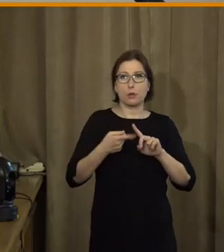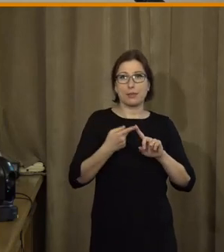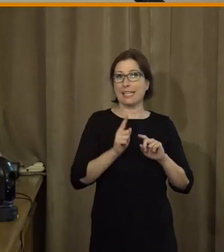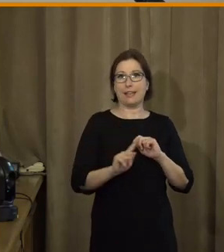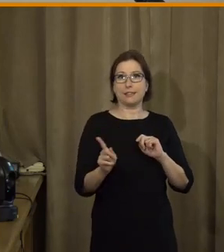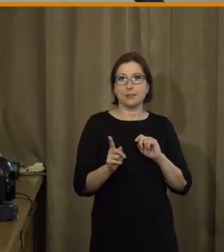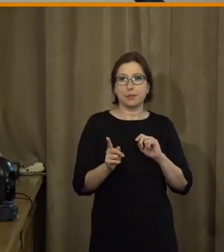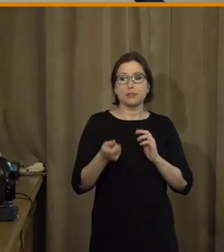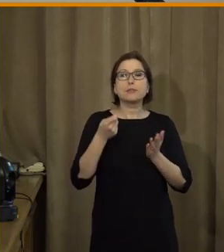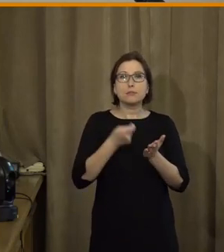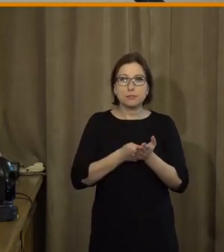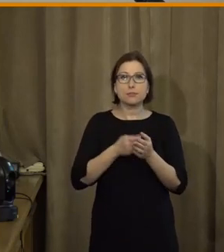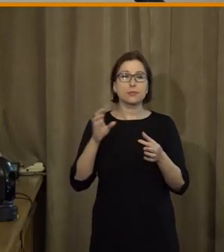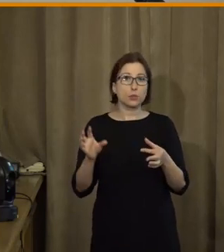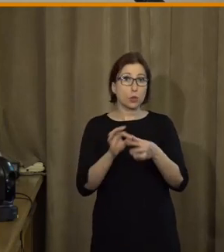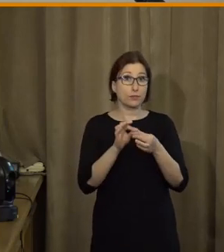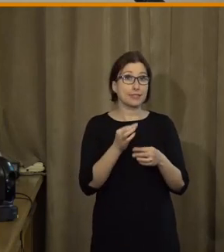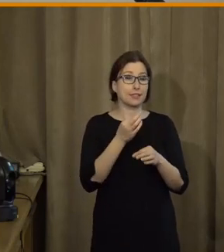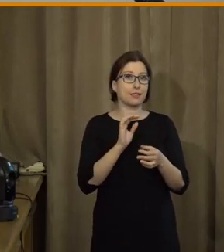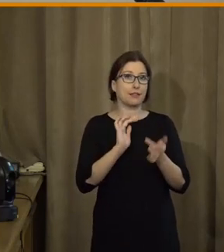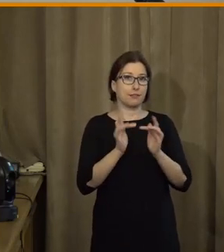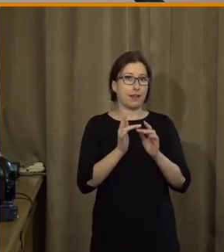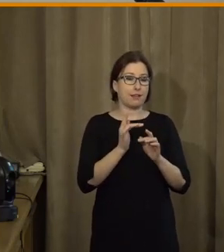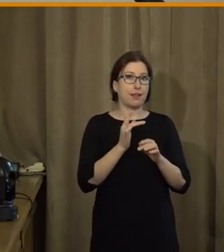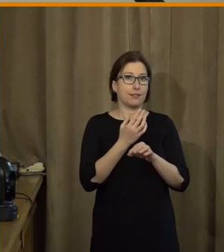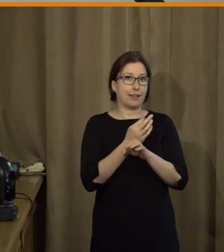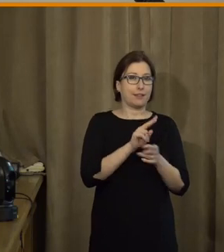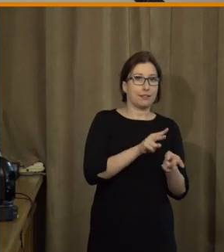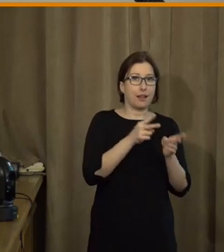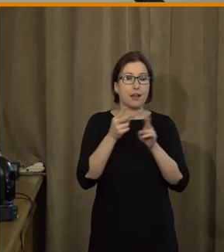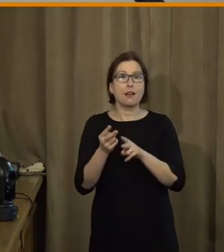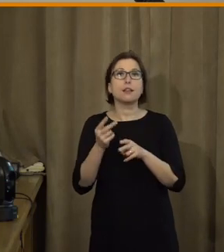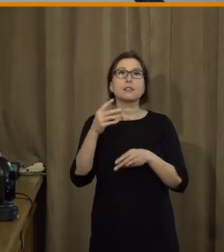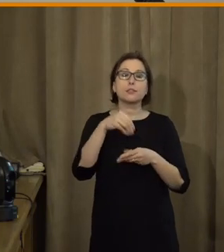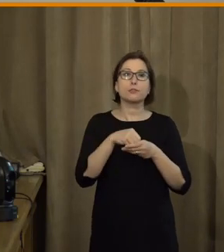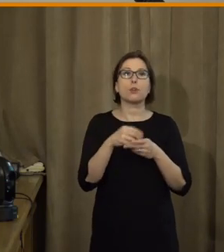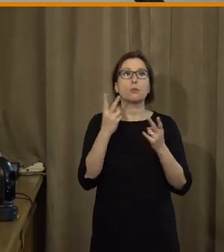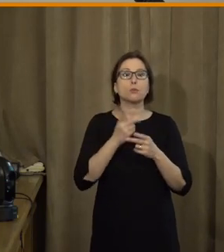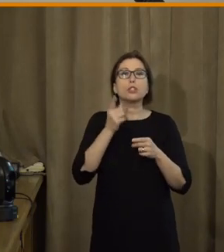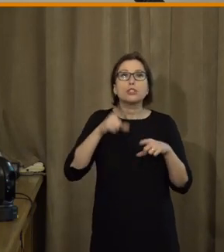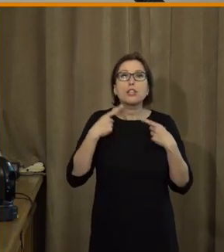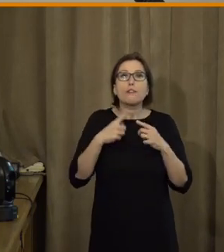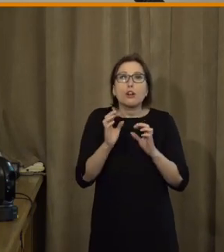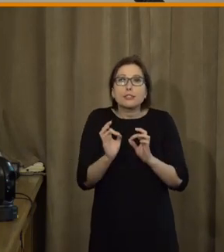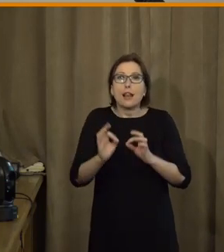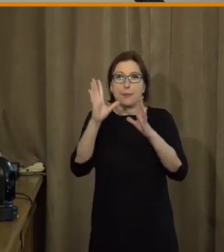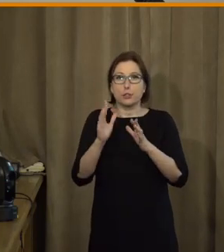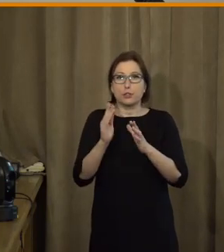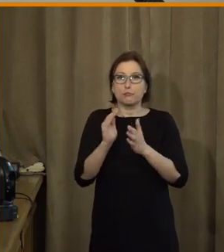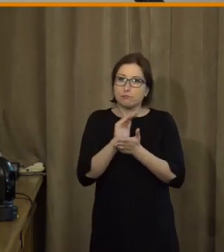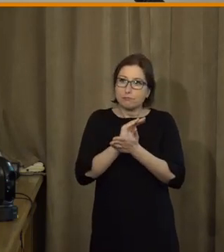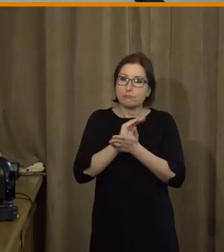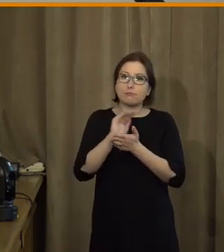i to může být samozřejmě přínos digitalizace, aby ten život jim byl nějakým způsobem zlepšen, nebo některým z nich,